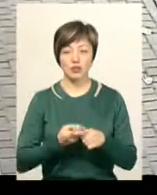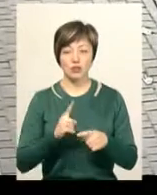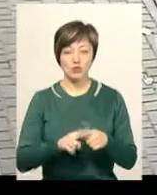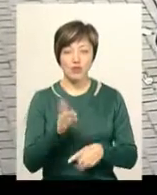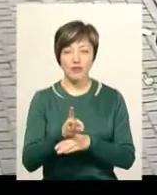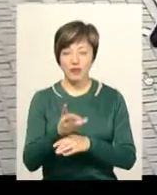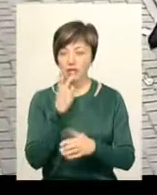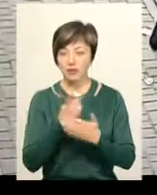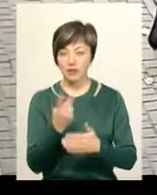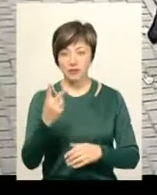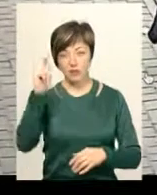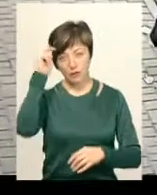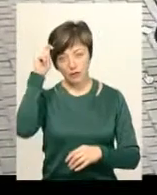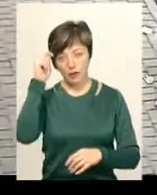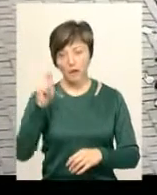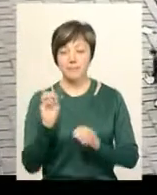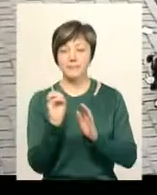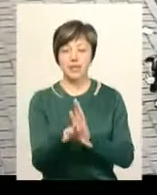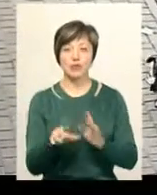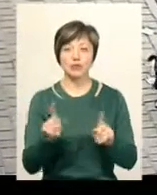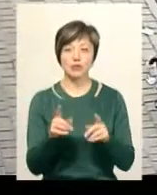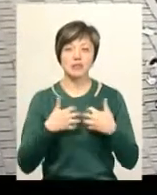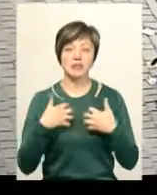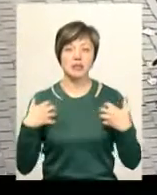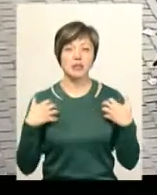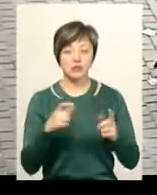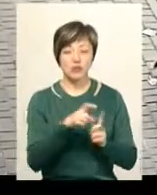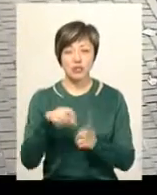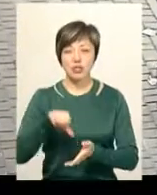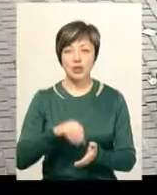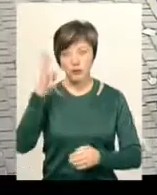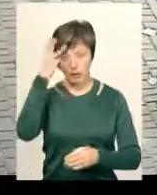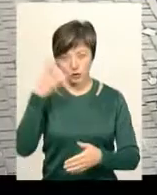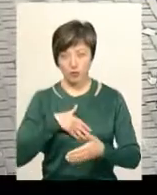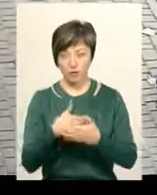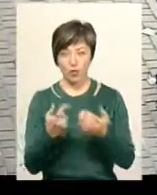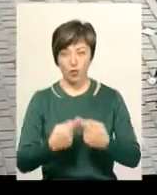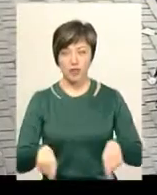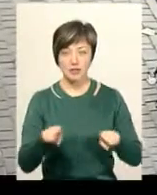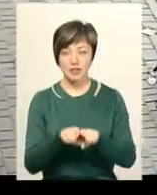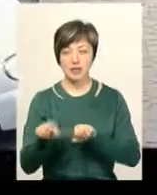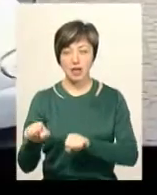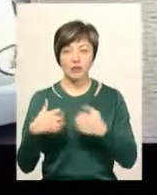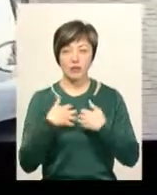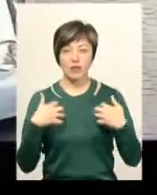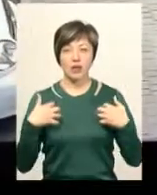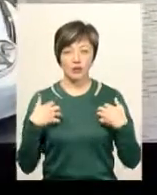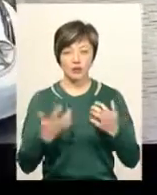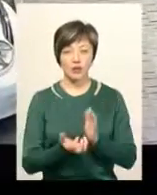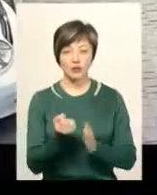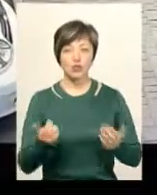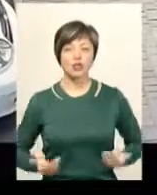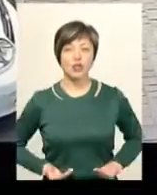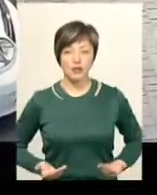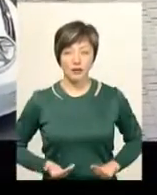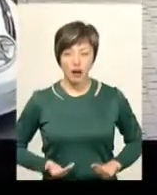відео видно, як двоє чоловіків підкинули щось тваринам. За словами члена Хмельницької громадської організації захисту тварин в рятуй життя Олене